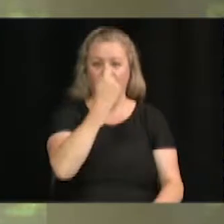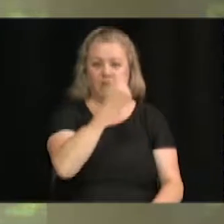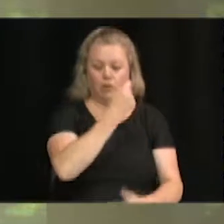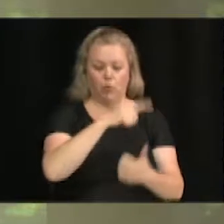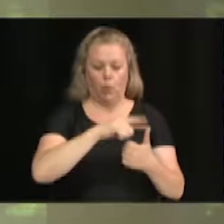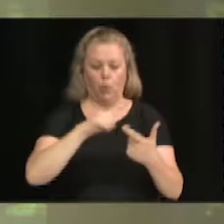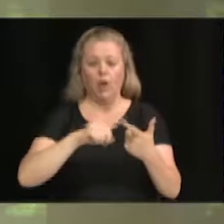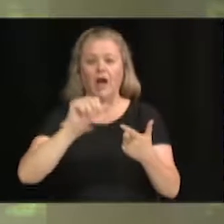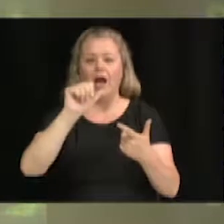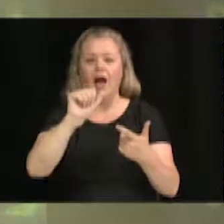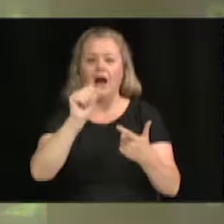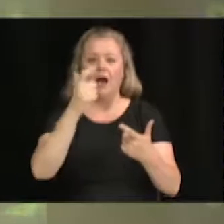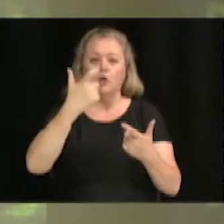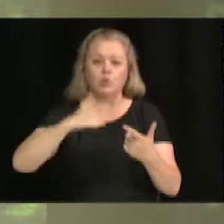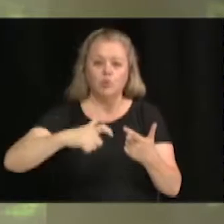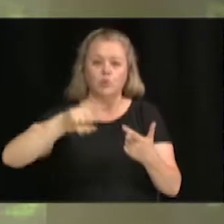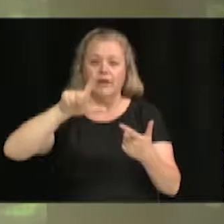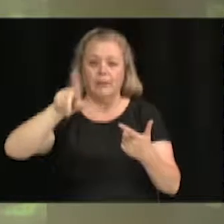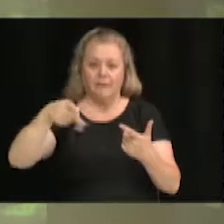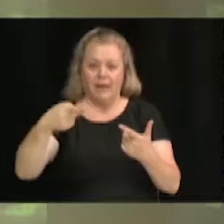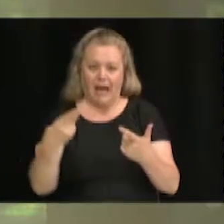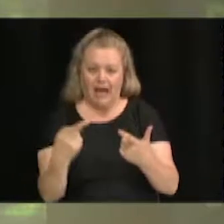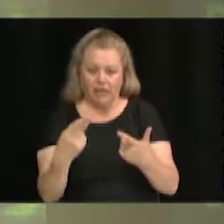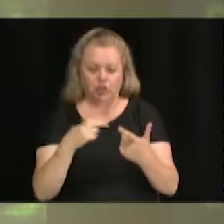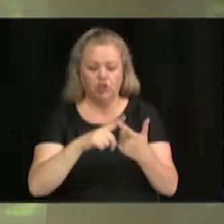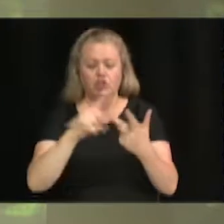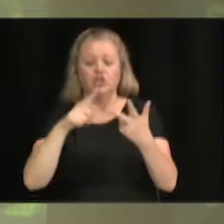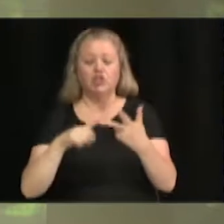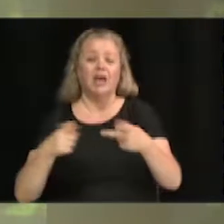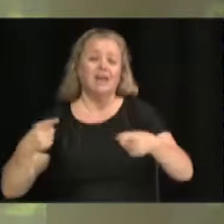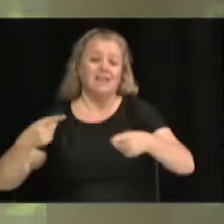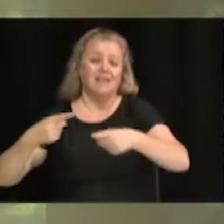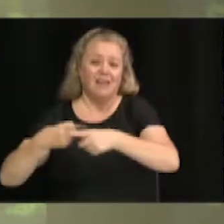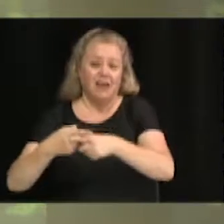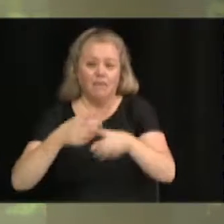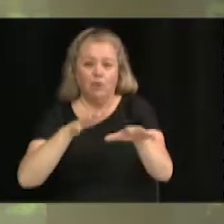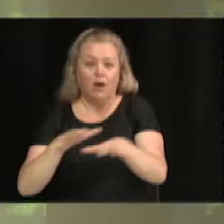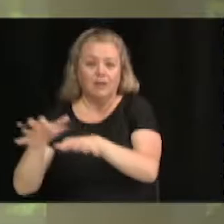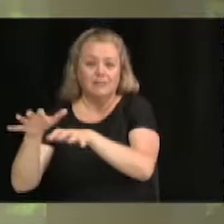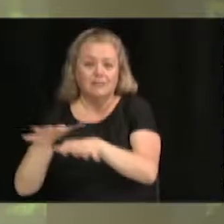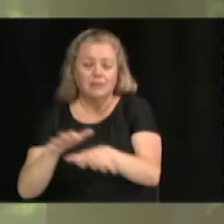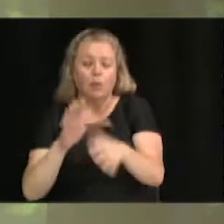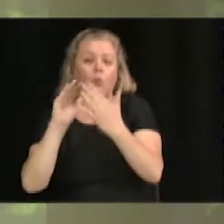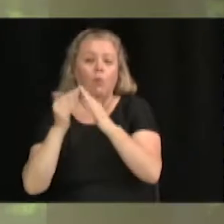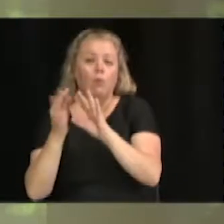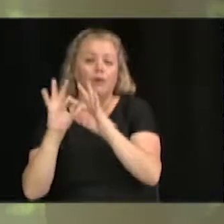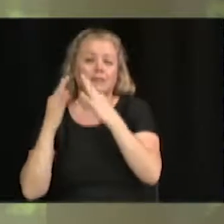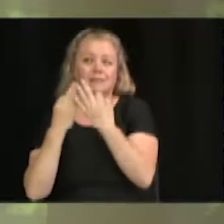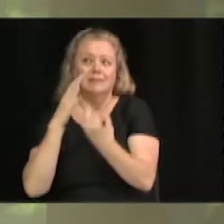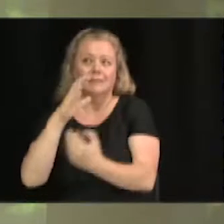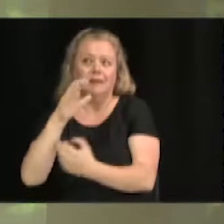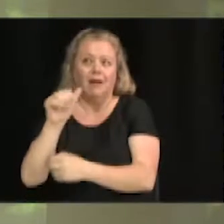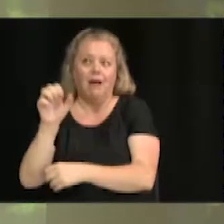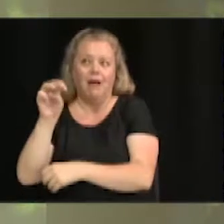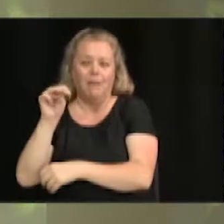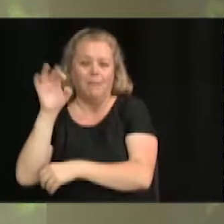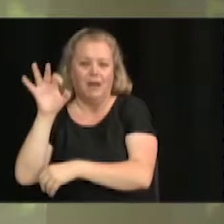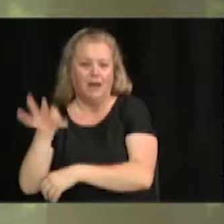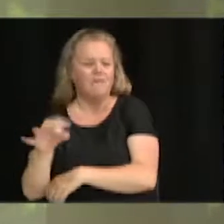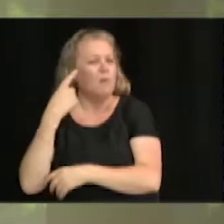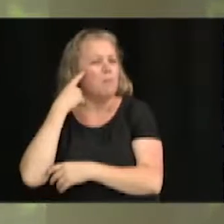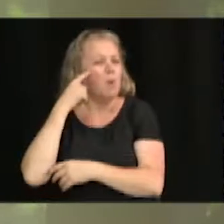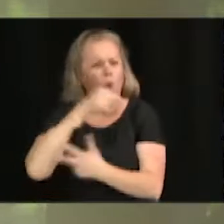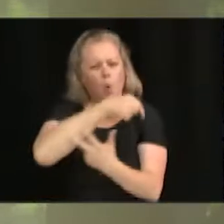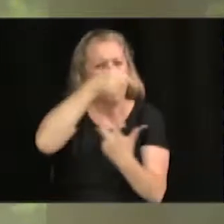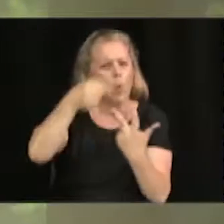la QLPH, et le Carrefour Action municipale et familles, CAMF, pour le développement et